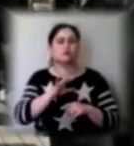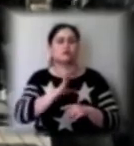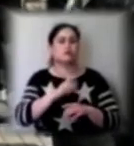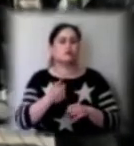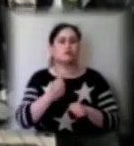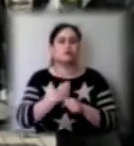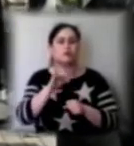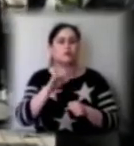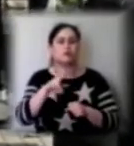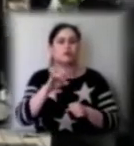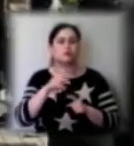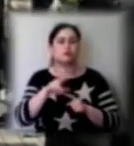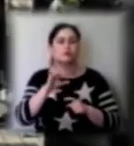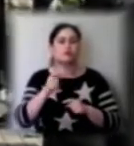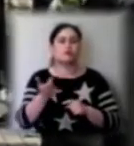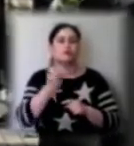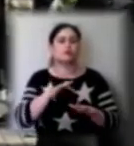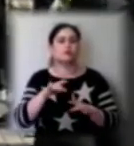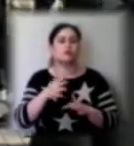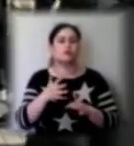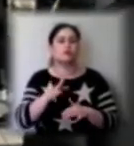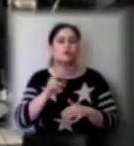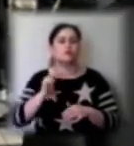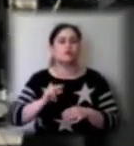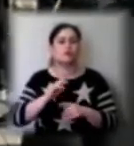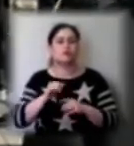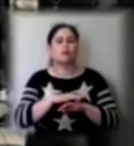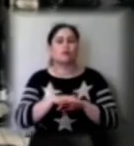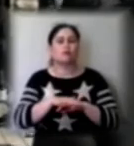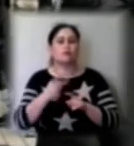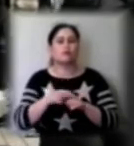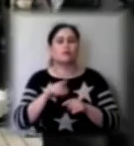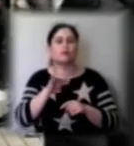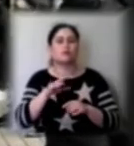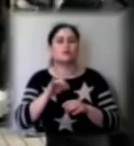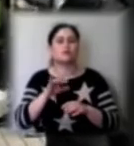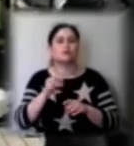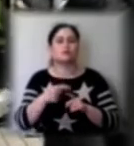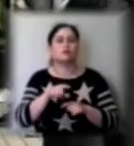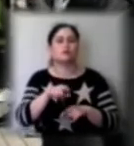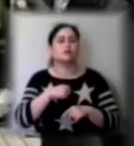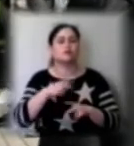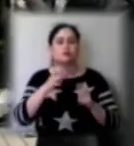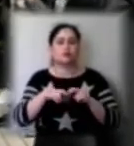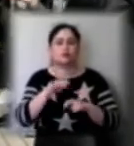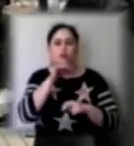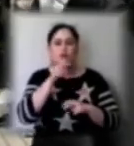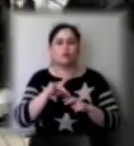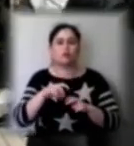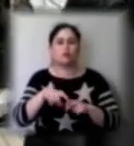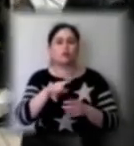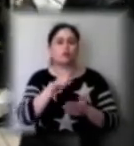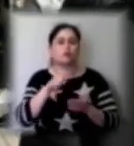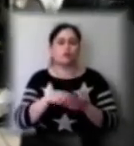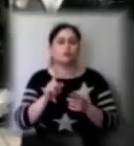'єктів господарської діяльності, які працюють на ринках ринкових містечок. І що саме ми розглядаємо під час розгляду цього питання? Тому що, за наявною